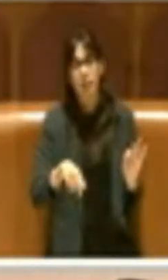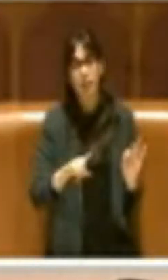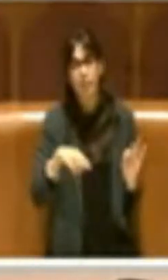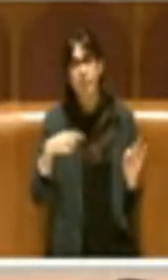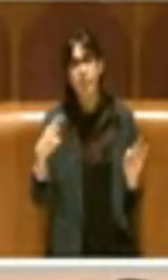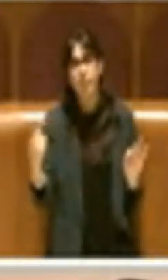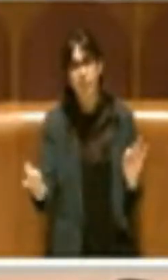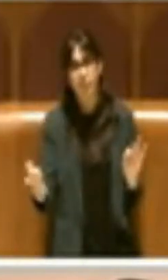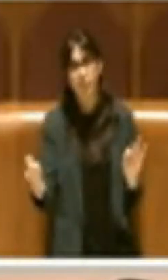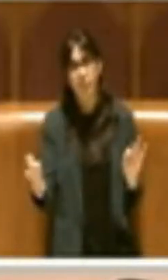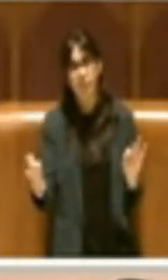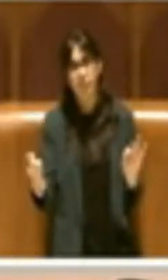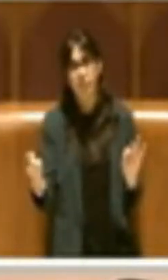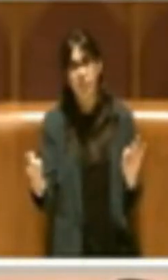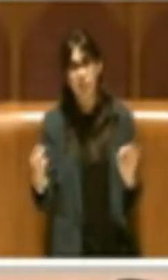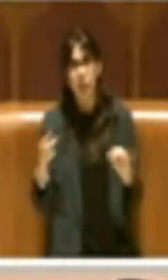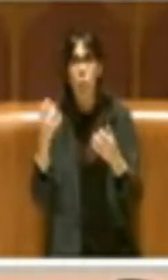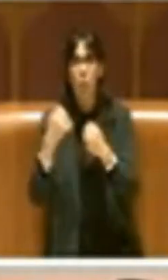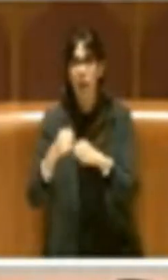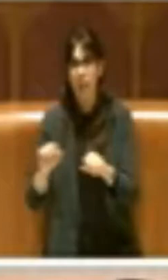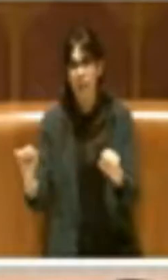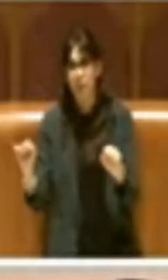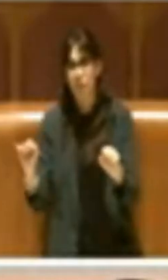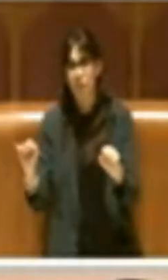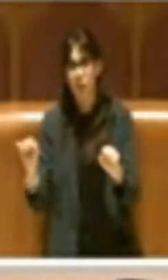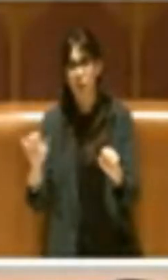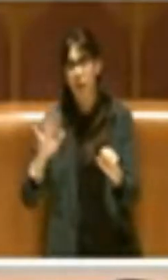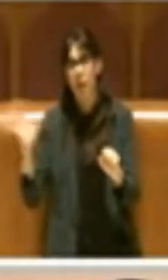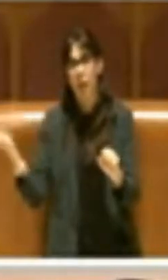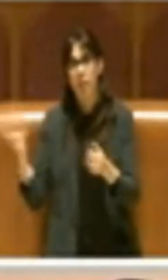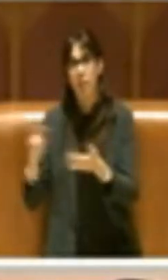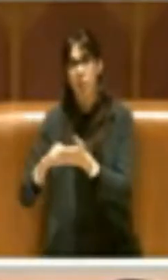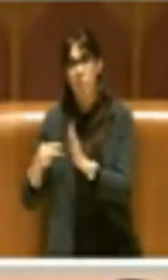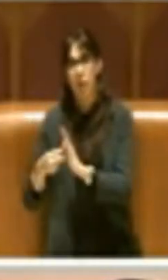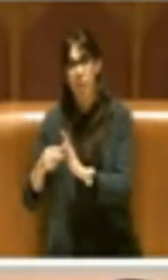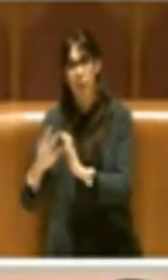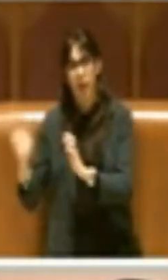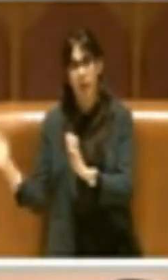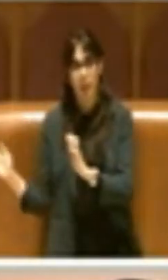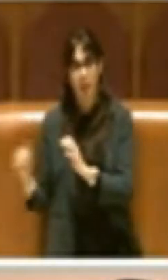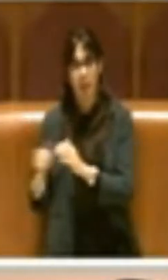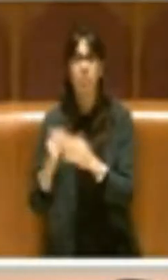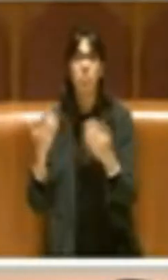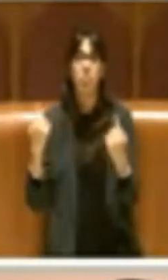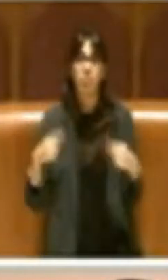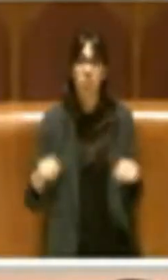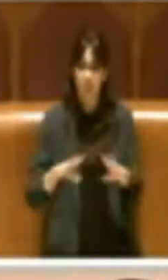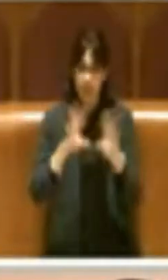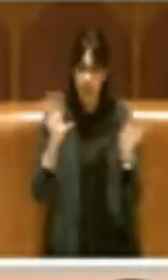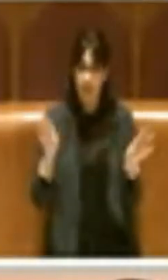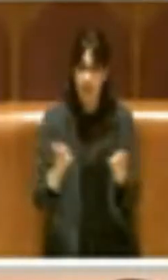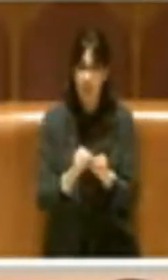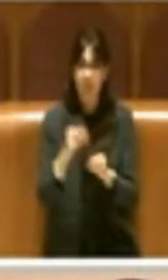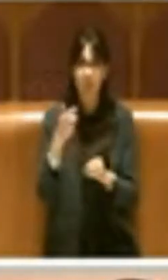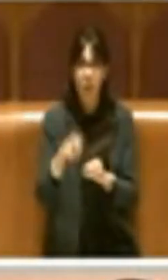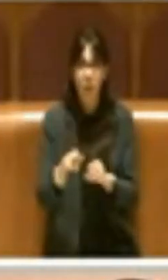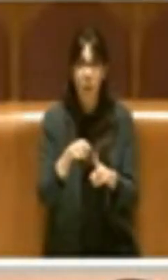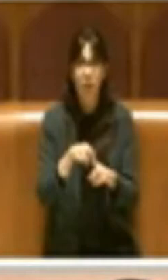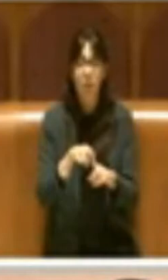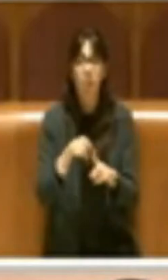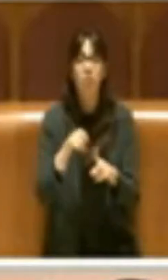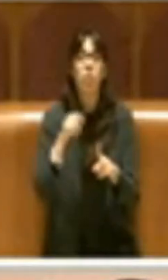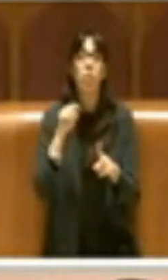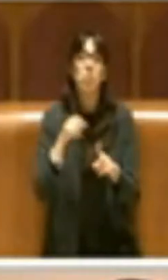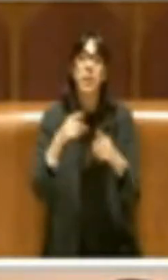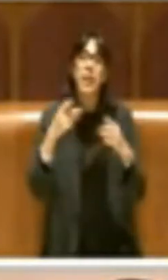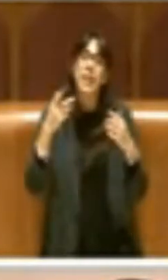la guarigione da altro tipo di malattie, motivo per cui appunto il sistema